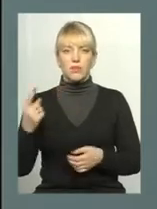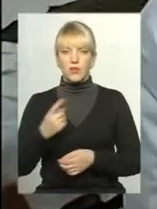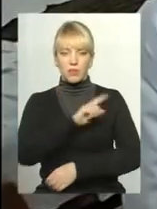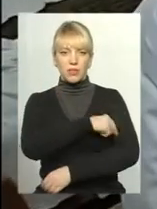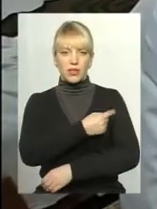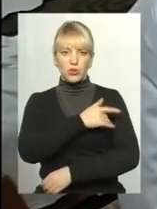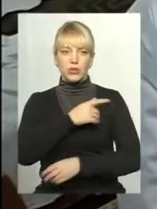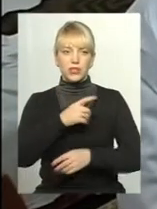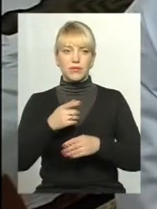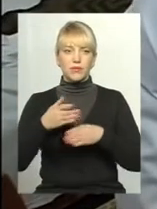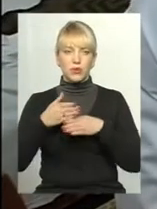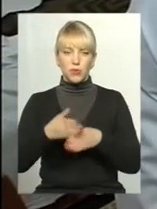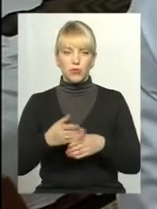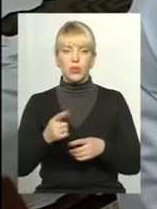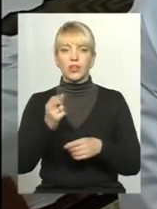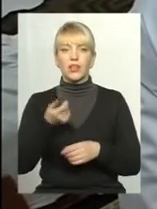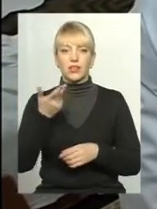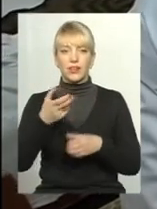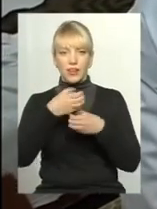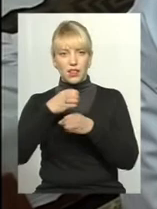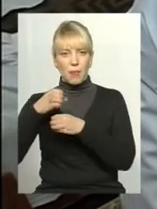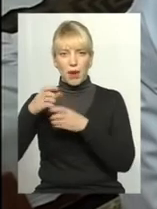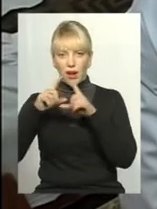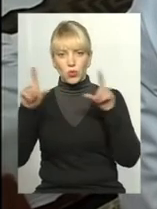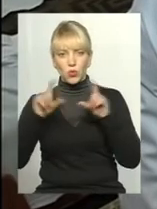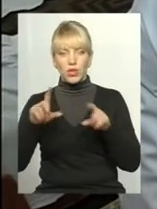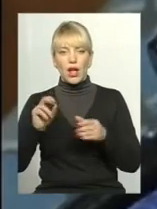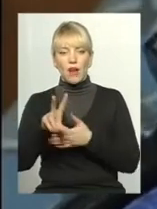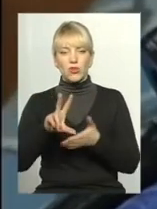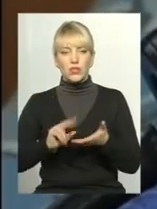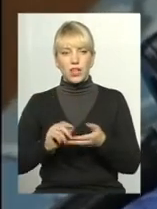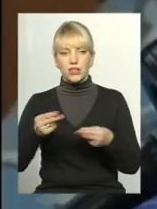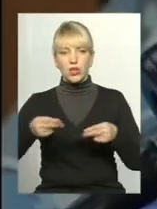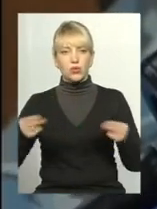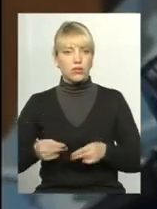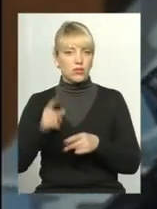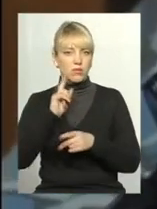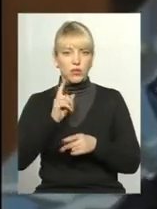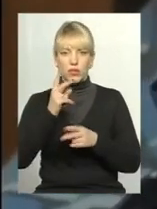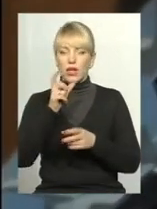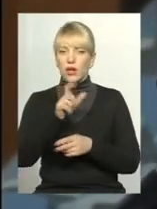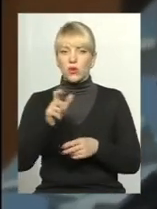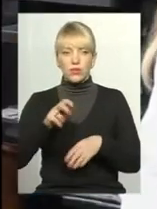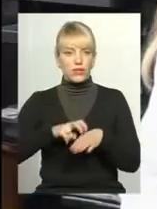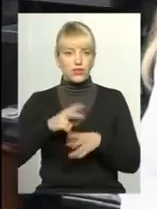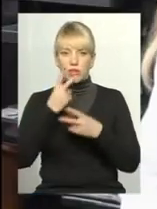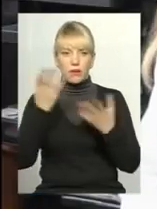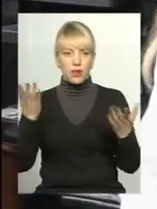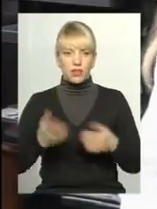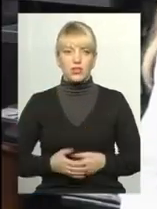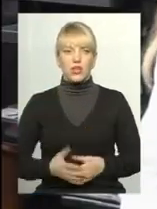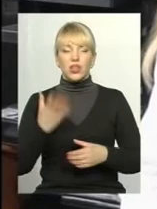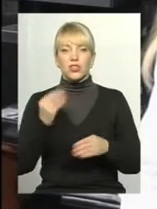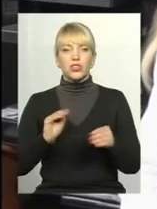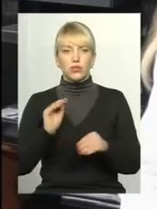-медико-санітарної допомоги та кілька лабораторій. А от зразки контрактів місцеві медики поки що не бачили. Та ще додають. Мені відомо,